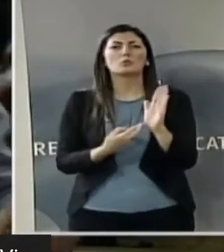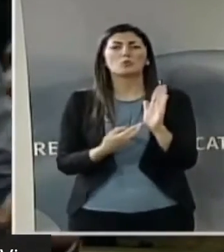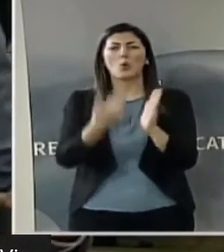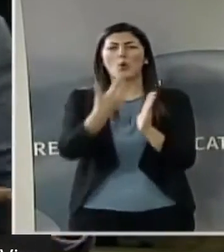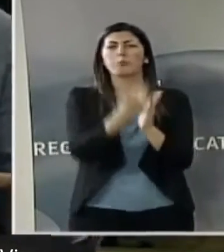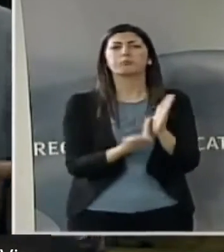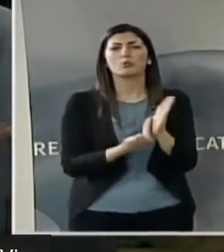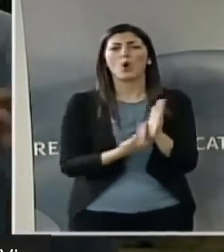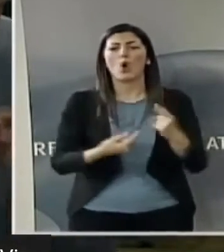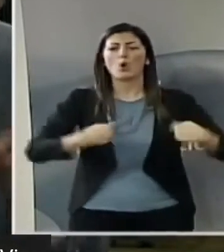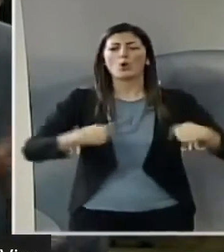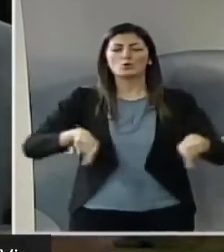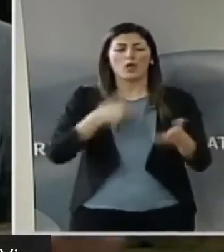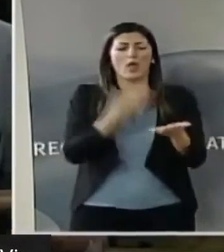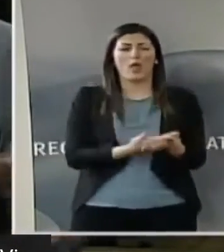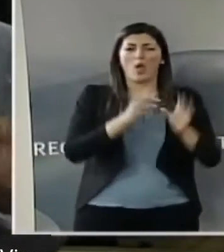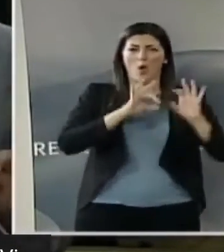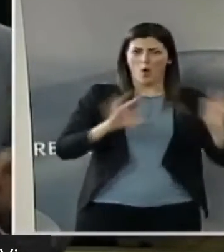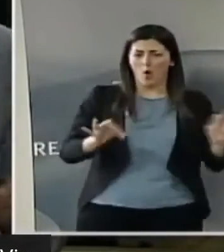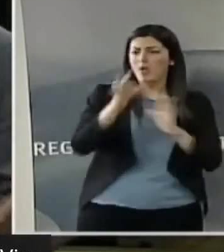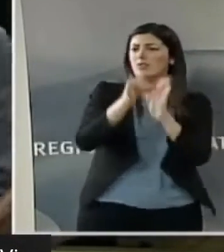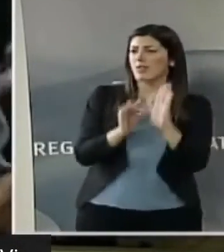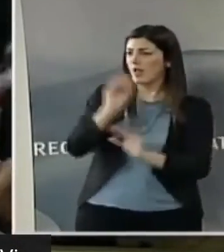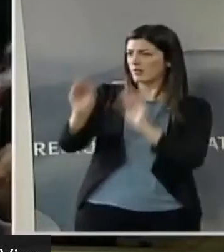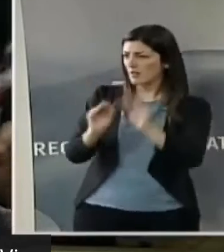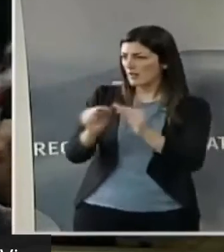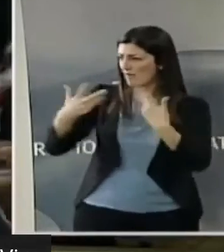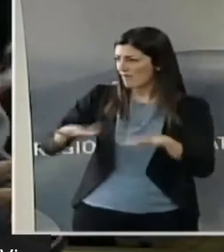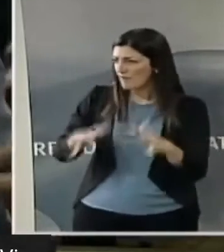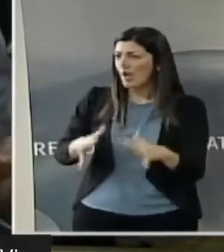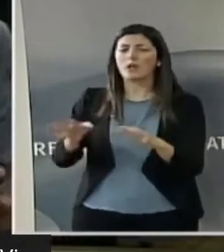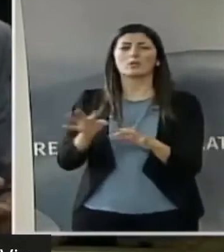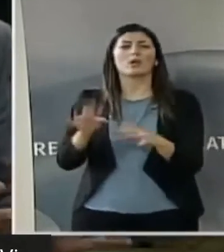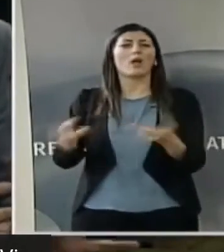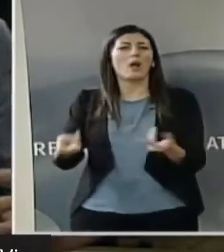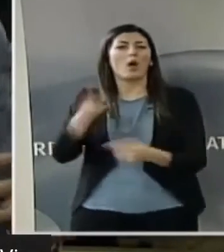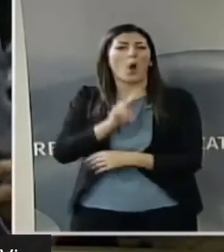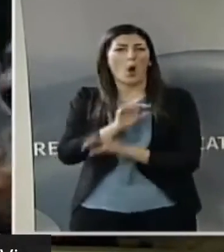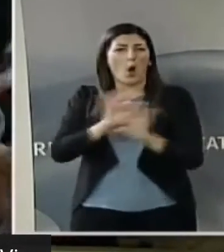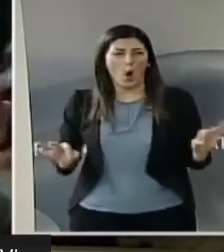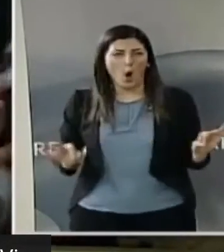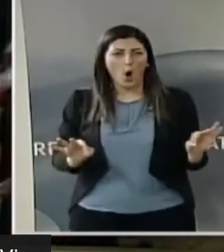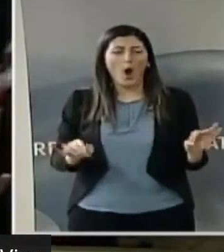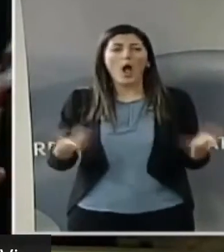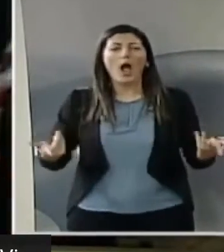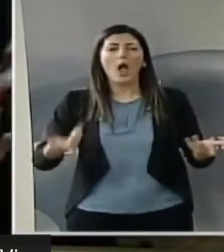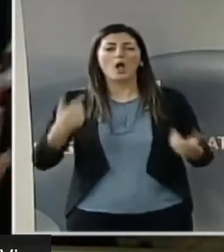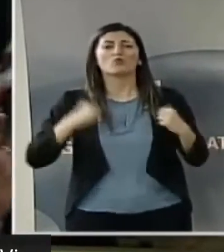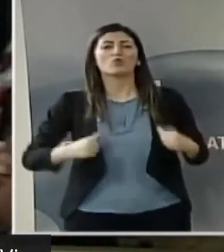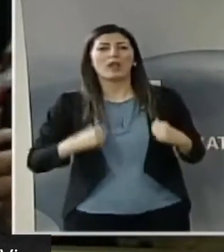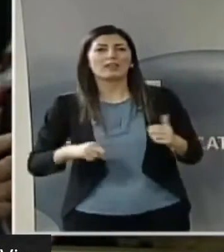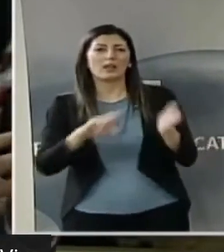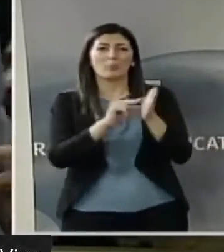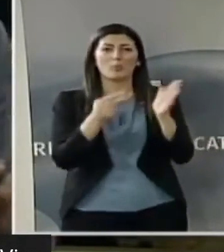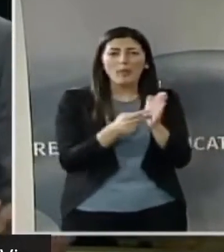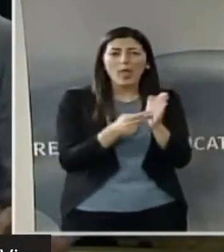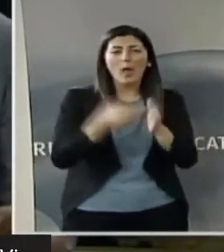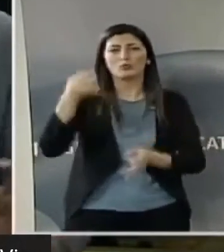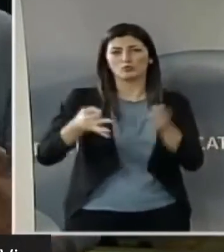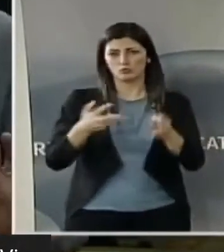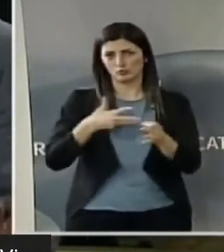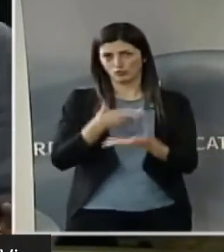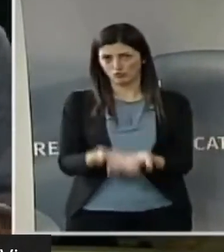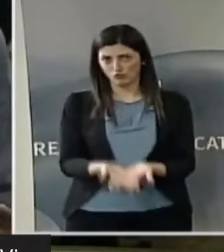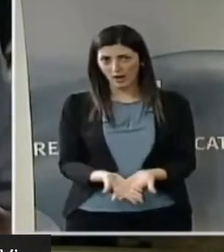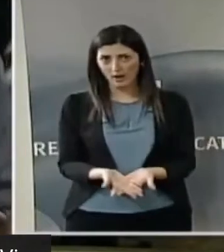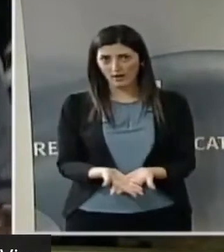non arrivano i dati che vengono richiesti e arrivano solo i problemi e i giudizi dei cittadini. Io non voglio entrare nelle singole